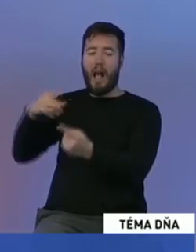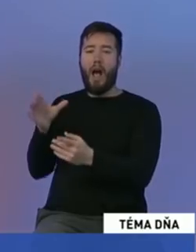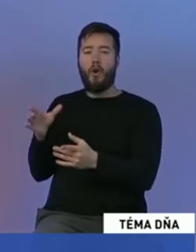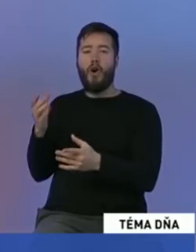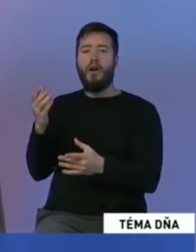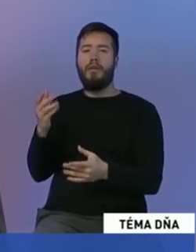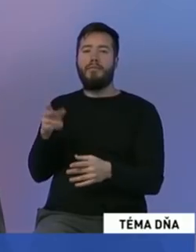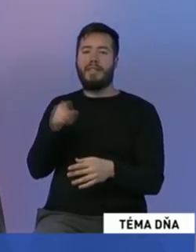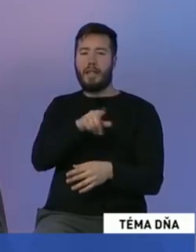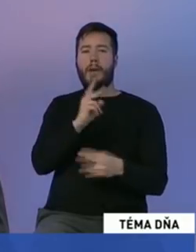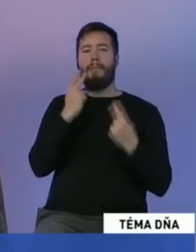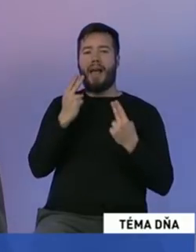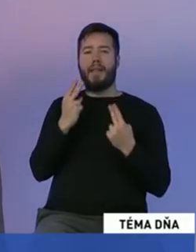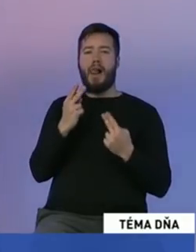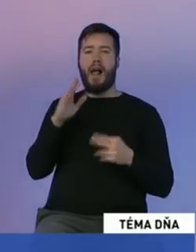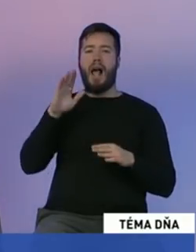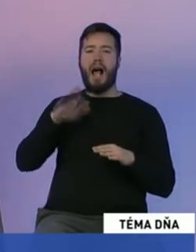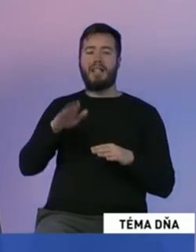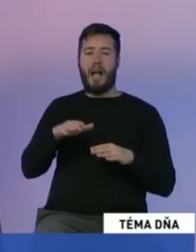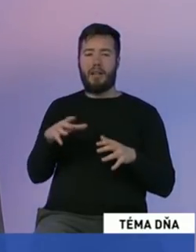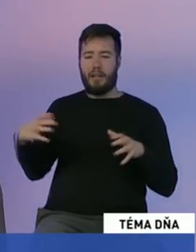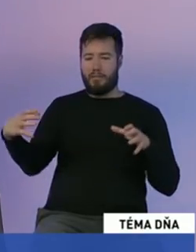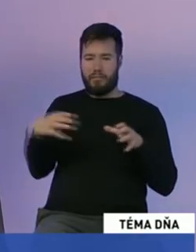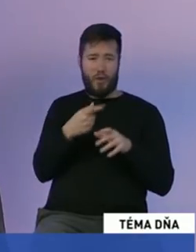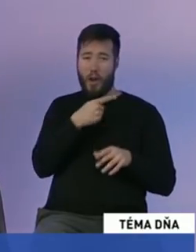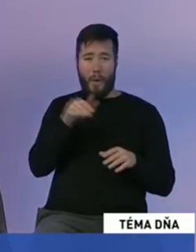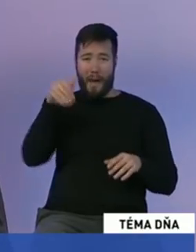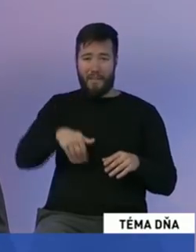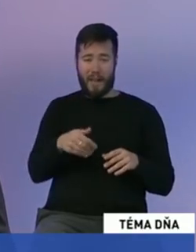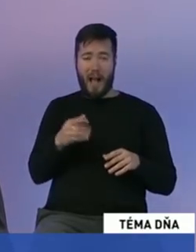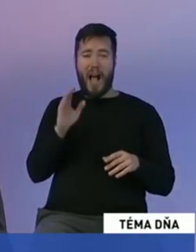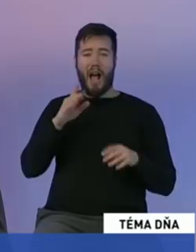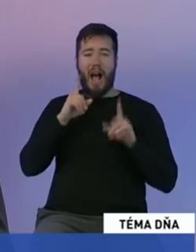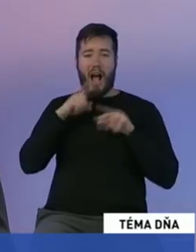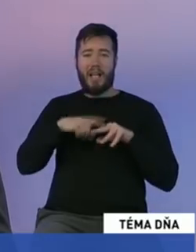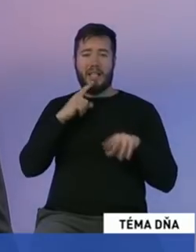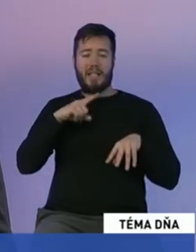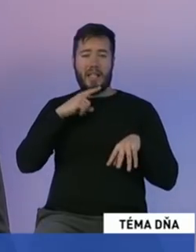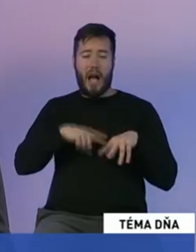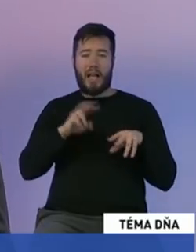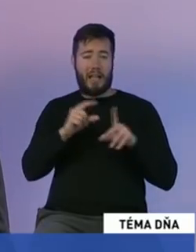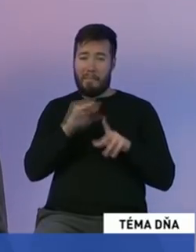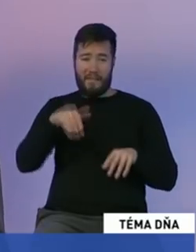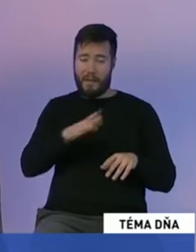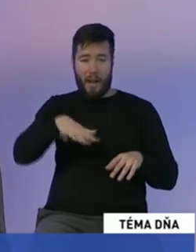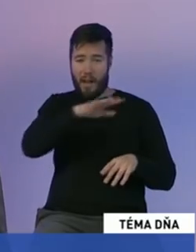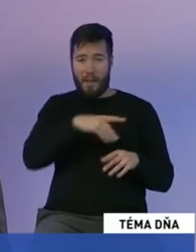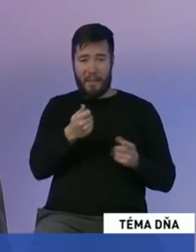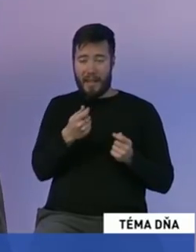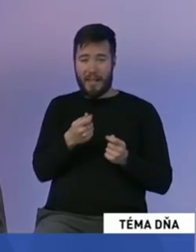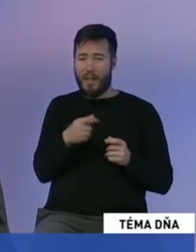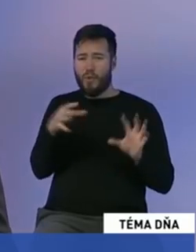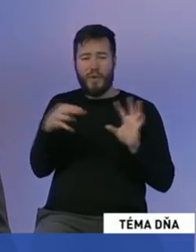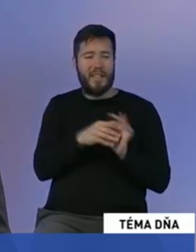skupine ľudí. Ja ich nazvam dokonca hazardom mafiou, pretože naozaj je tam spojitosť s trestnými